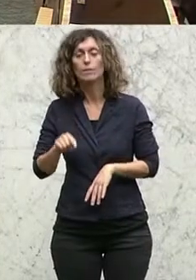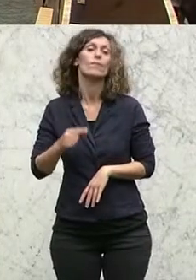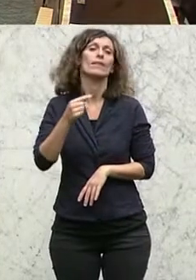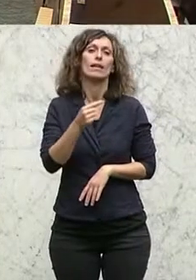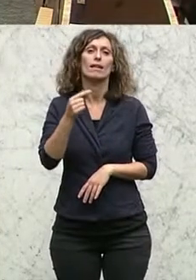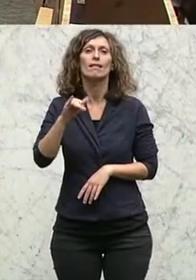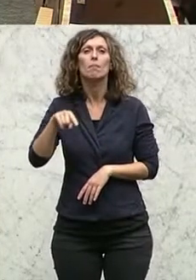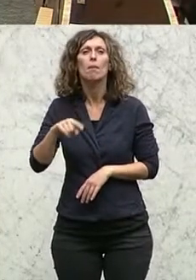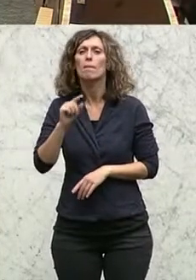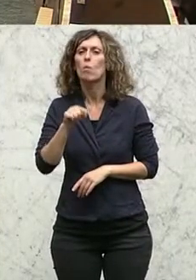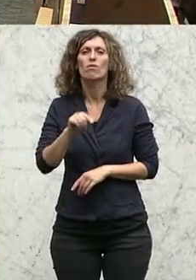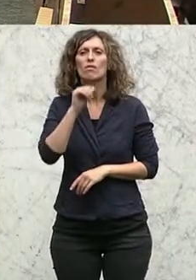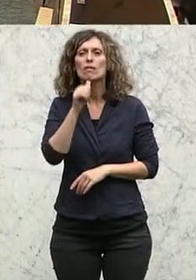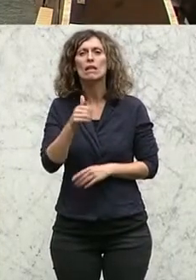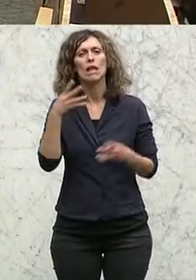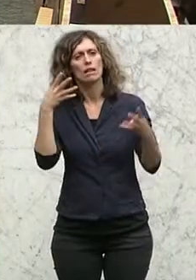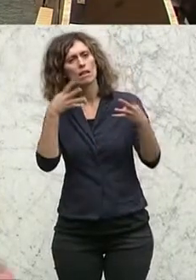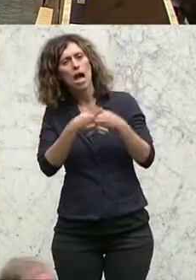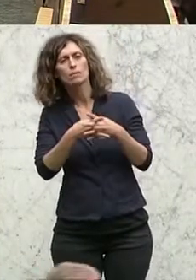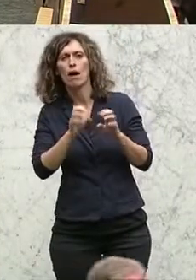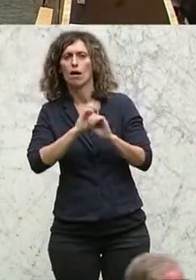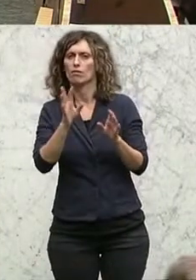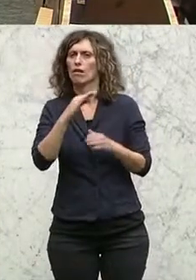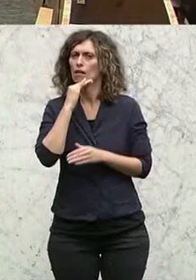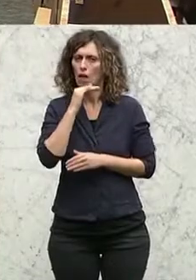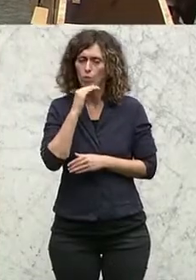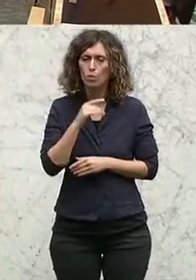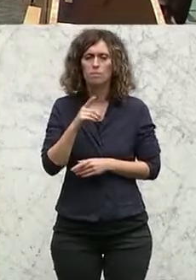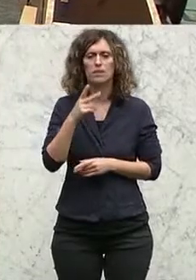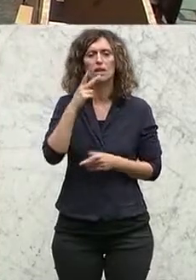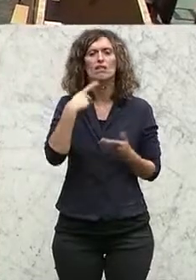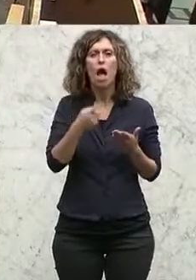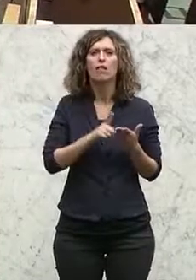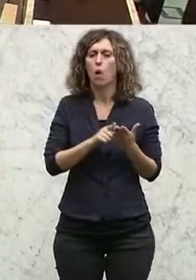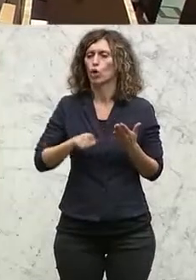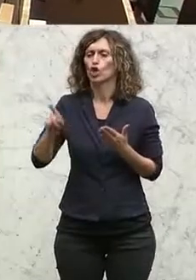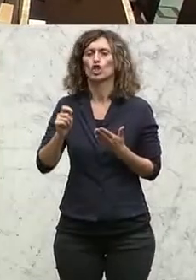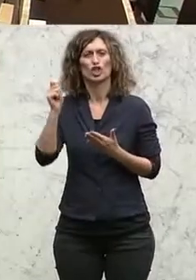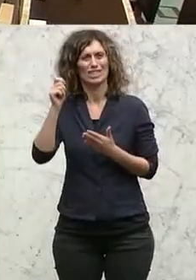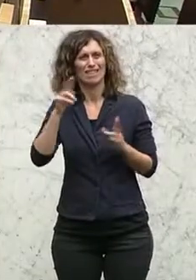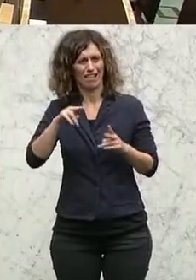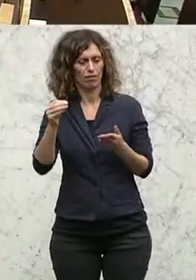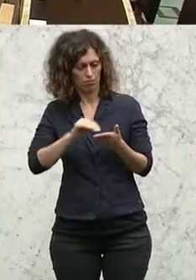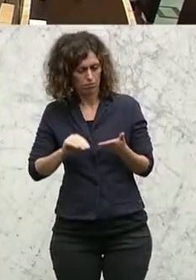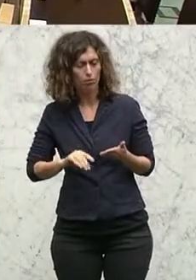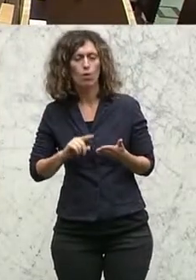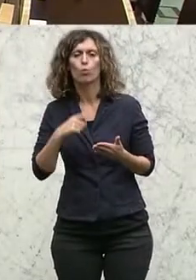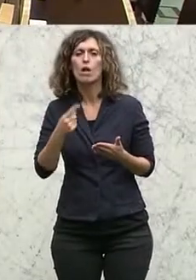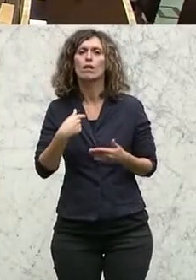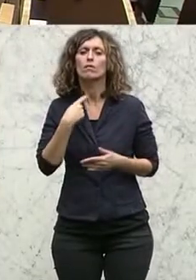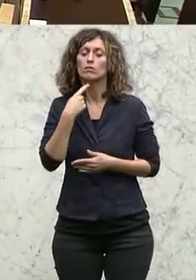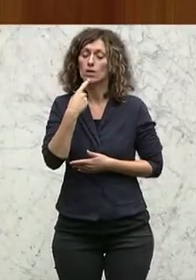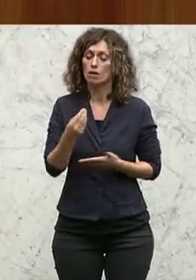transparent genug aufgesetzt, erläutert ebenfalls dann die Schiedsgerichte und sagt dann, ich stehe